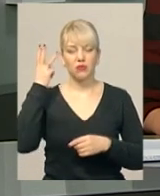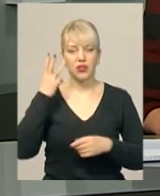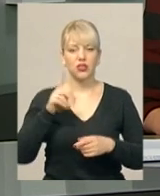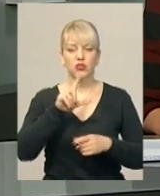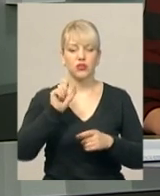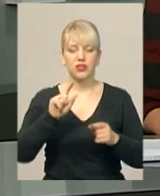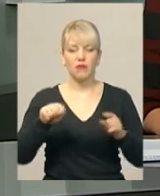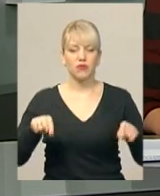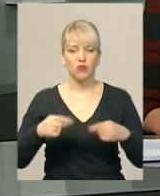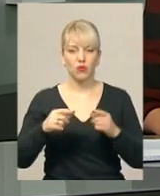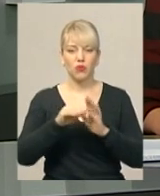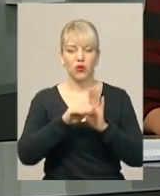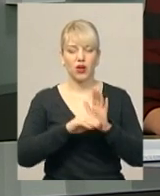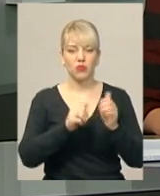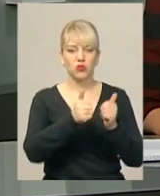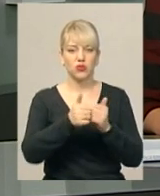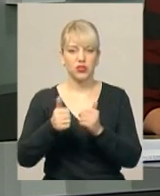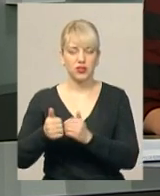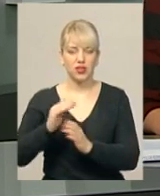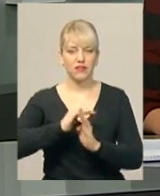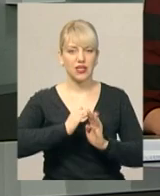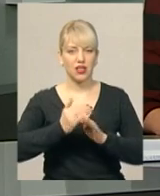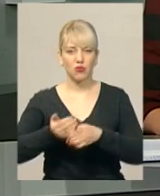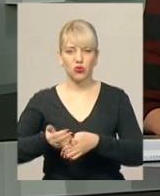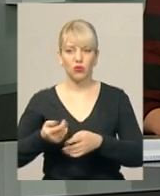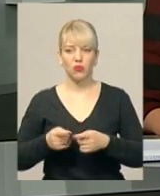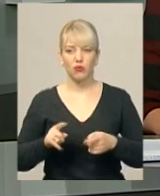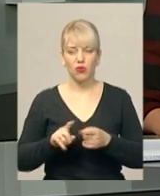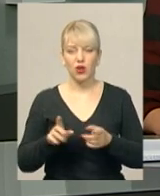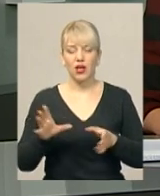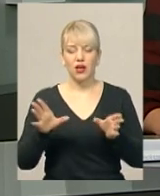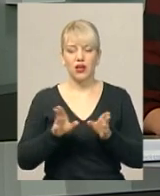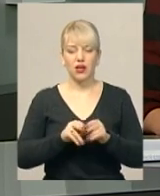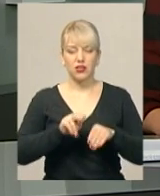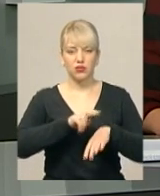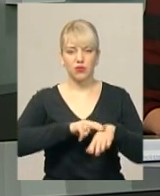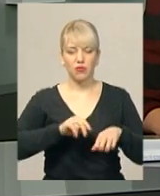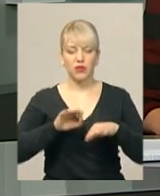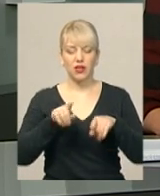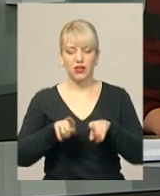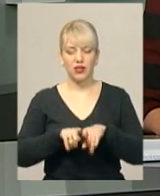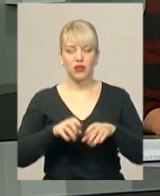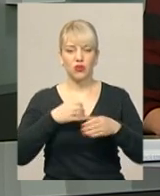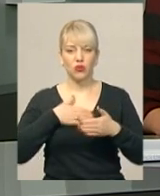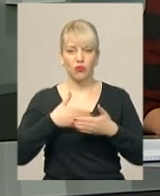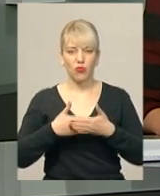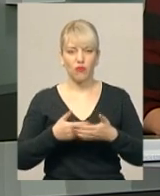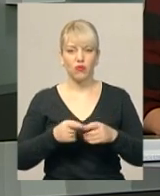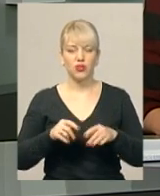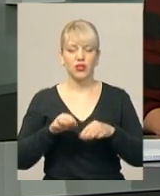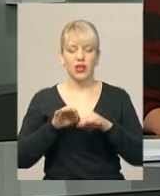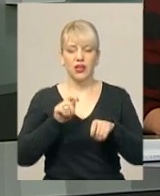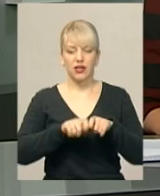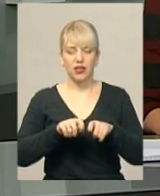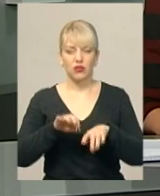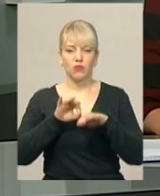поліції в області «Сусідська взаємодопомога». Разом з правоохоронцями такі добровольчі об'єднання проводили рейди, перевіряли місця відпочинку,